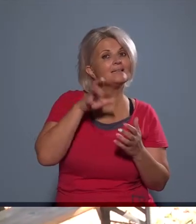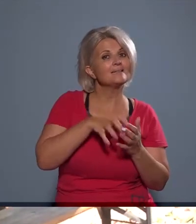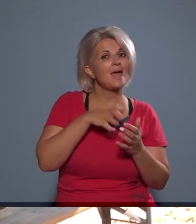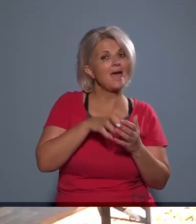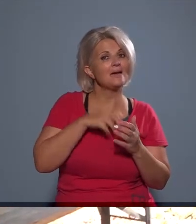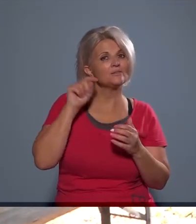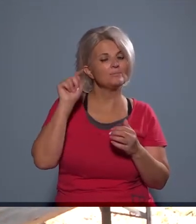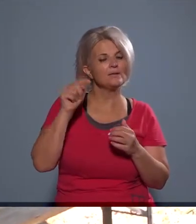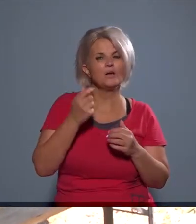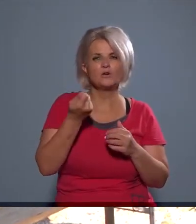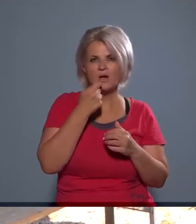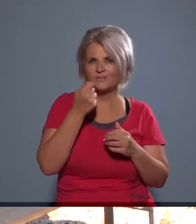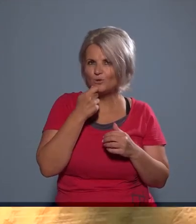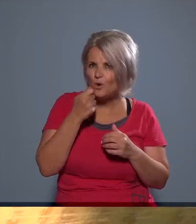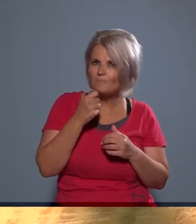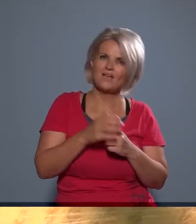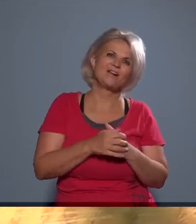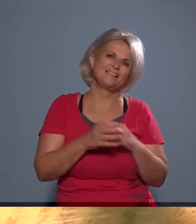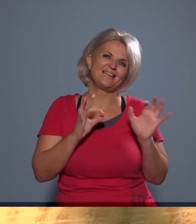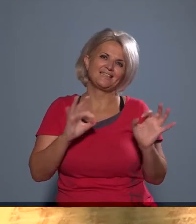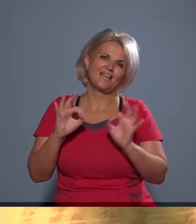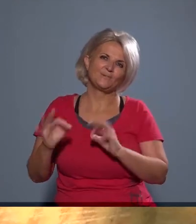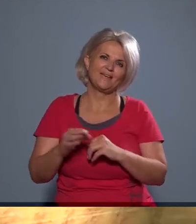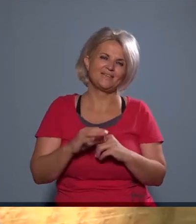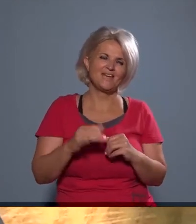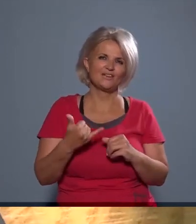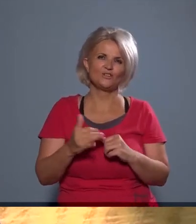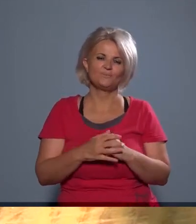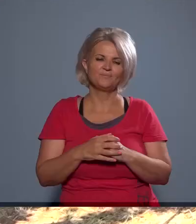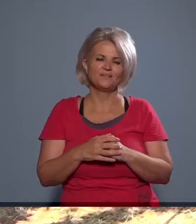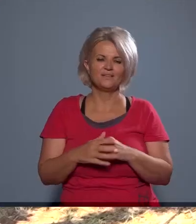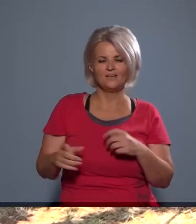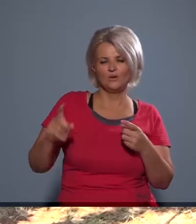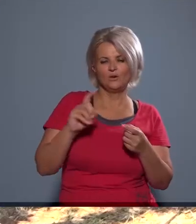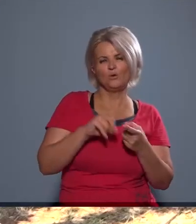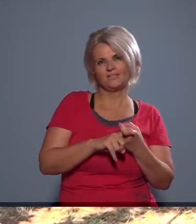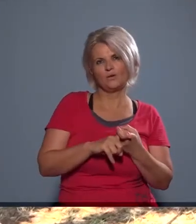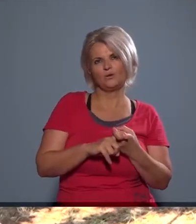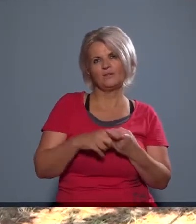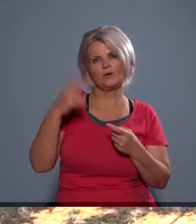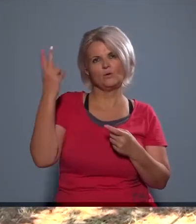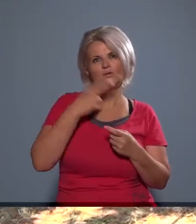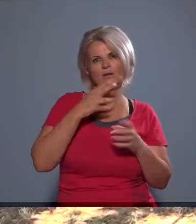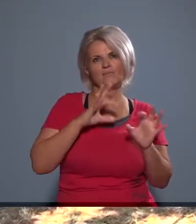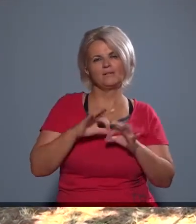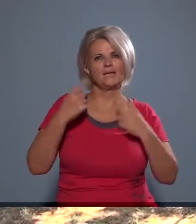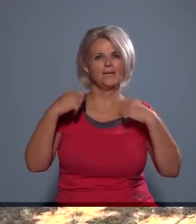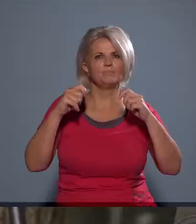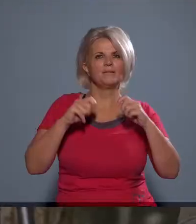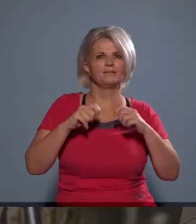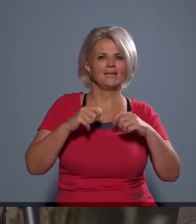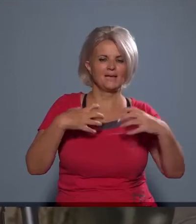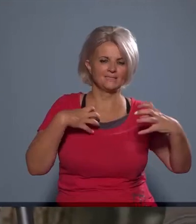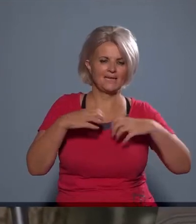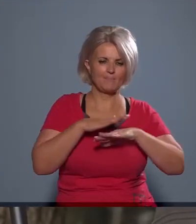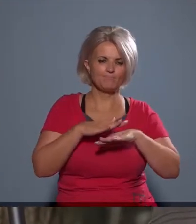fent a kertnél pedig gasztronómiai rendezvény van, illetve ez egybekötve egy kulturális rendezvényel